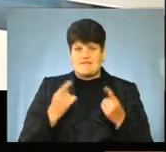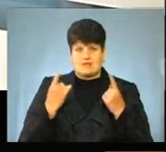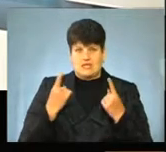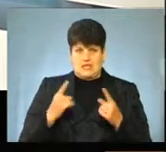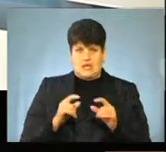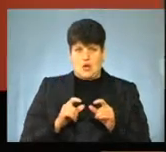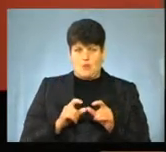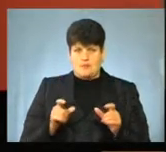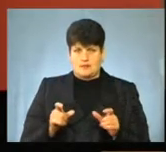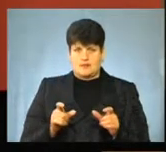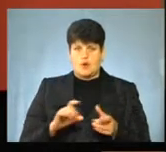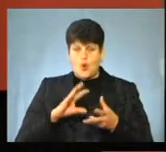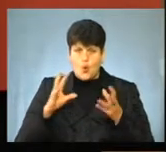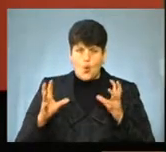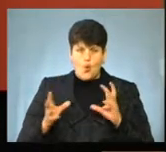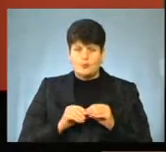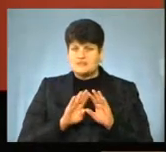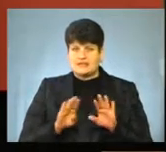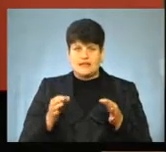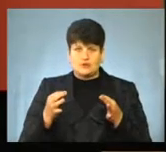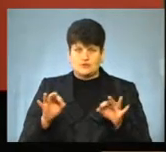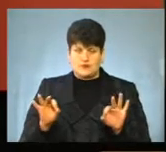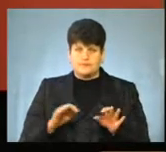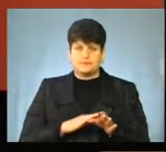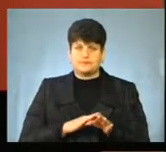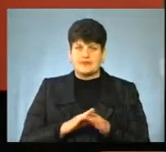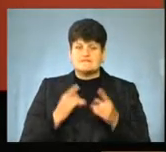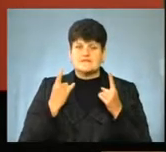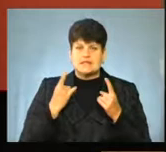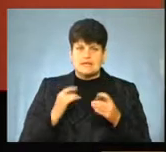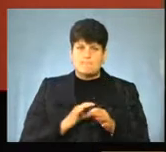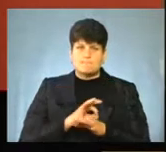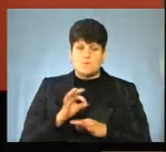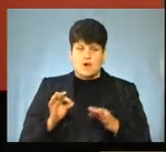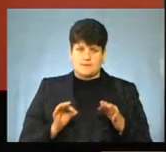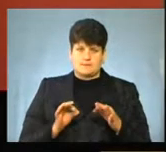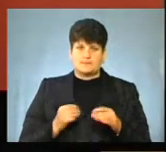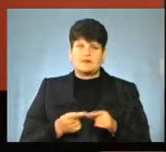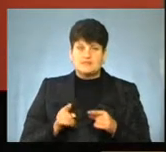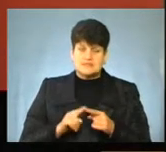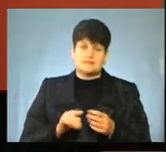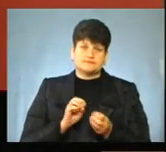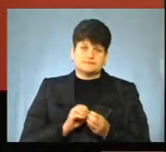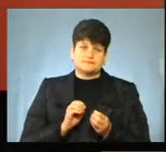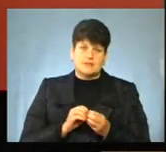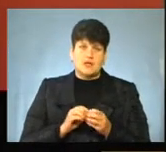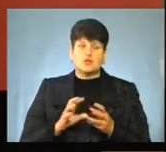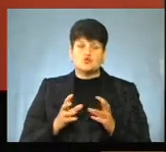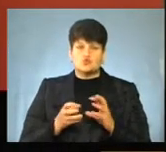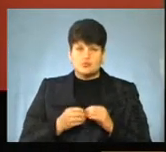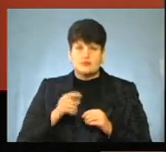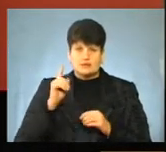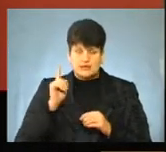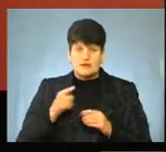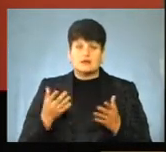обсяг субвенції не дозволяє реалізовувати великий проєкт. Тому що це стала сума, голова громади знає,